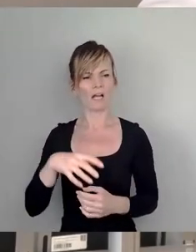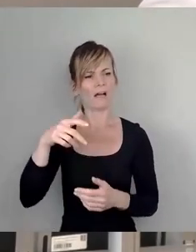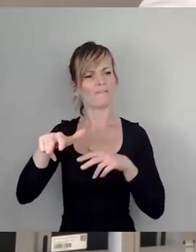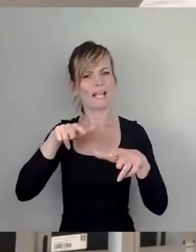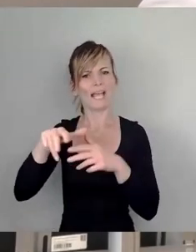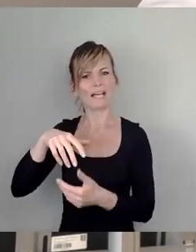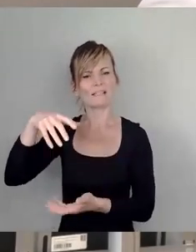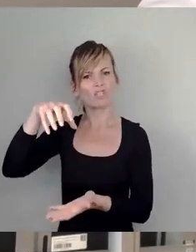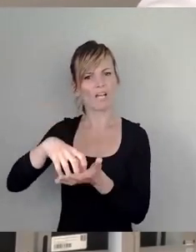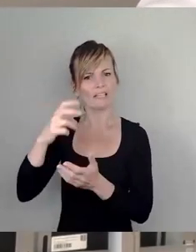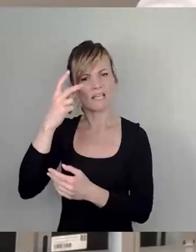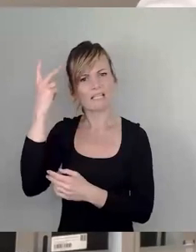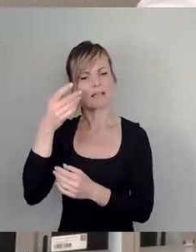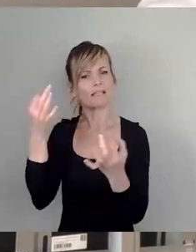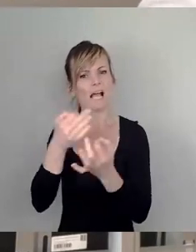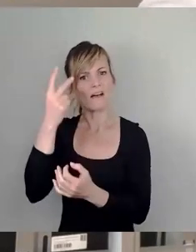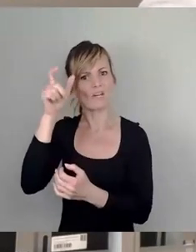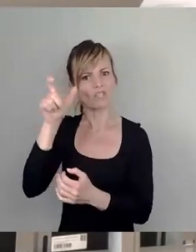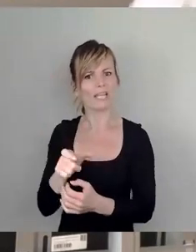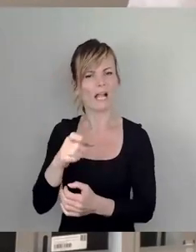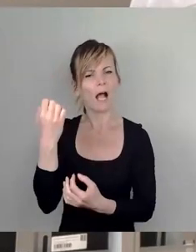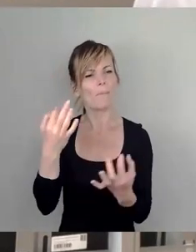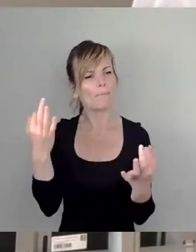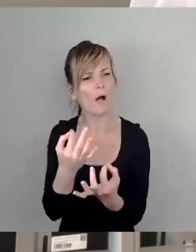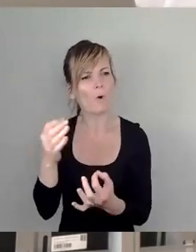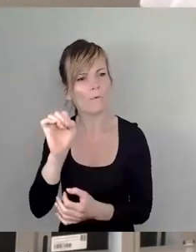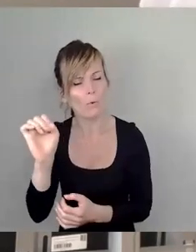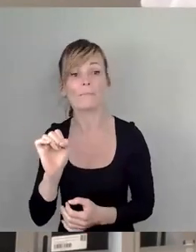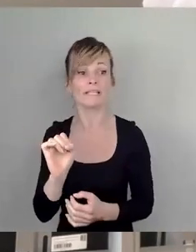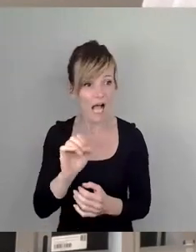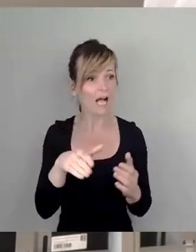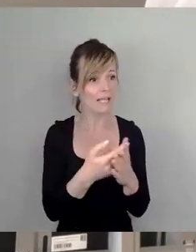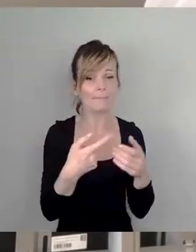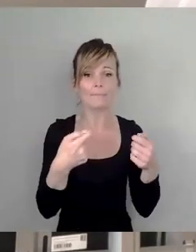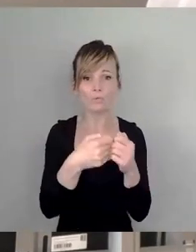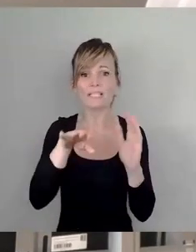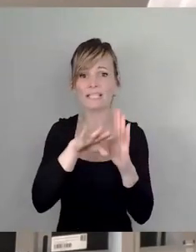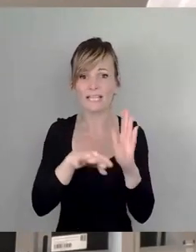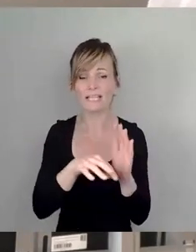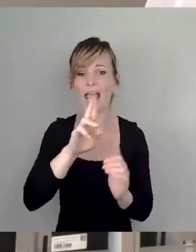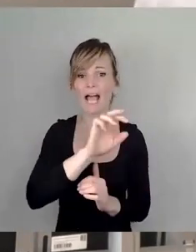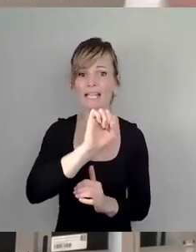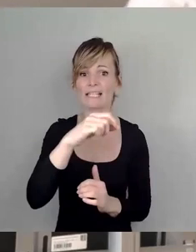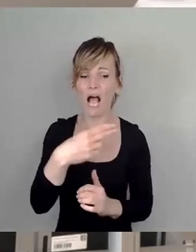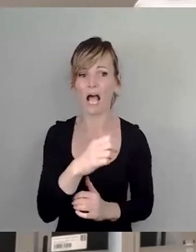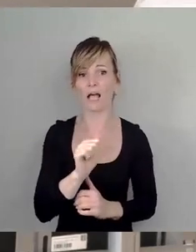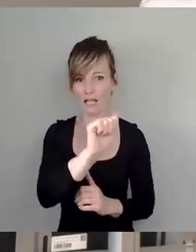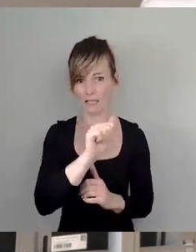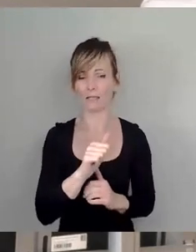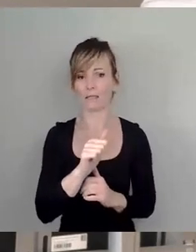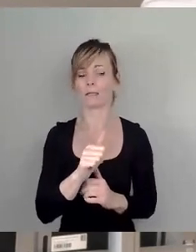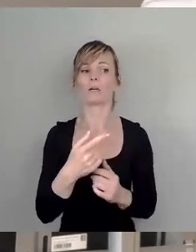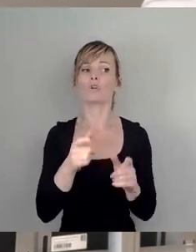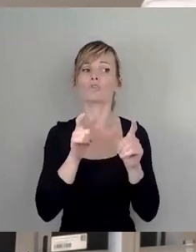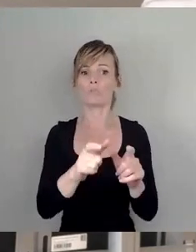verlangt? Ja, da gibt es eine Bundesrichtlinie, RSA heißt die, Richtlinie zum Schutz von Arbeitsstellen. Da geht es bei dieser